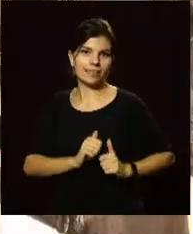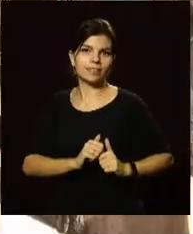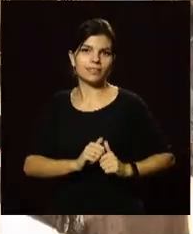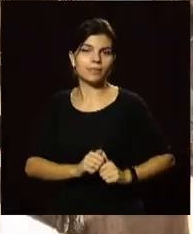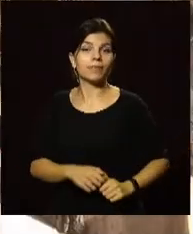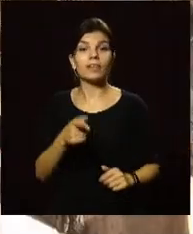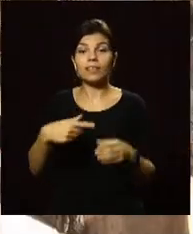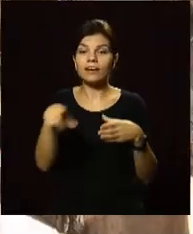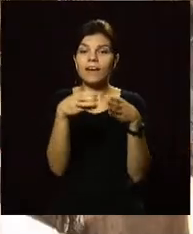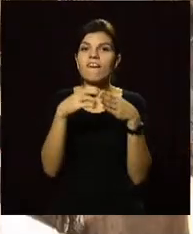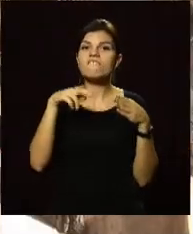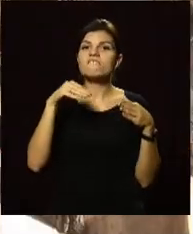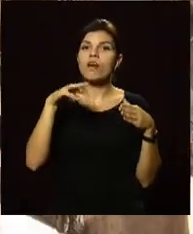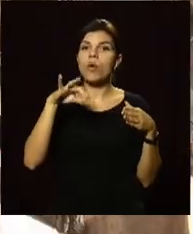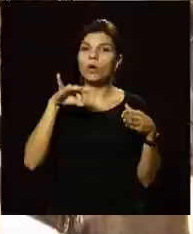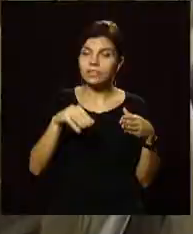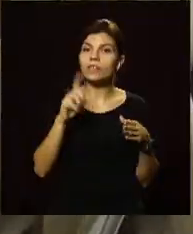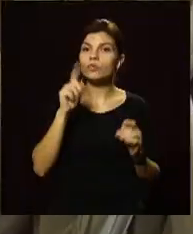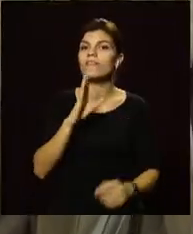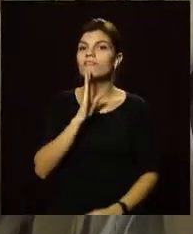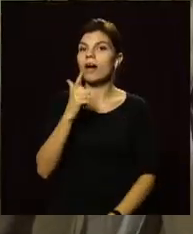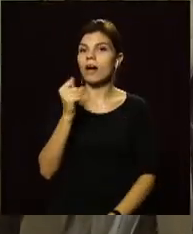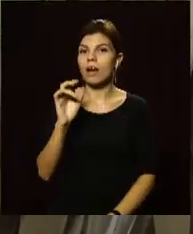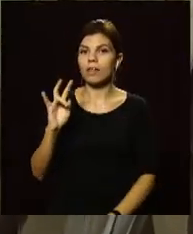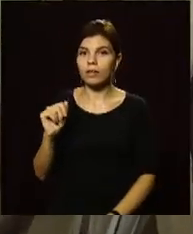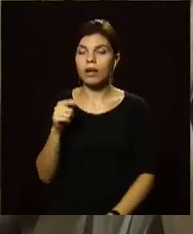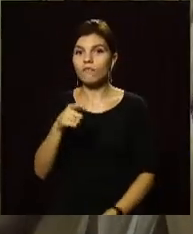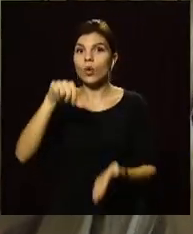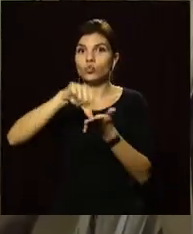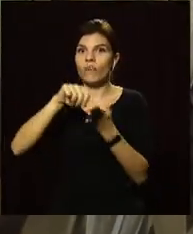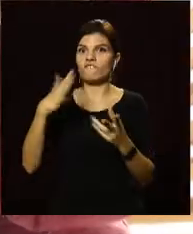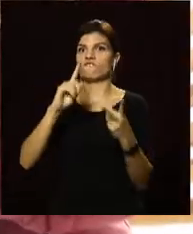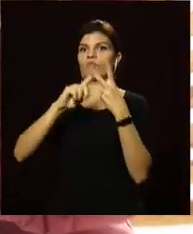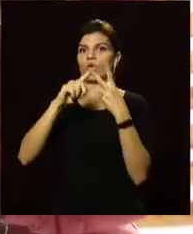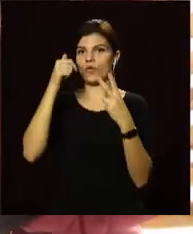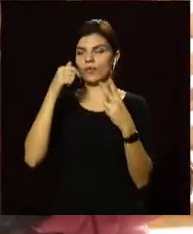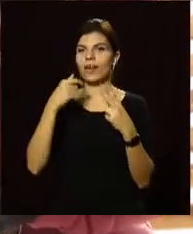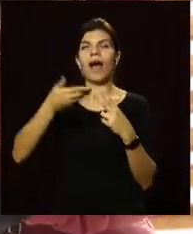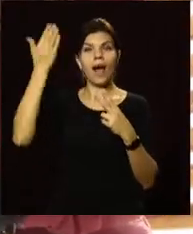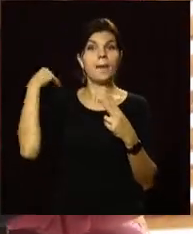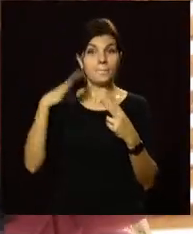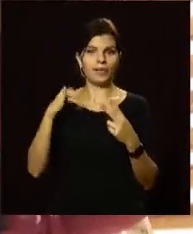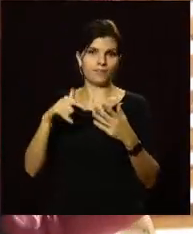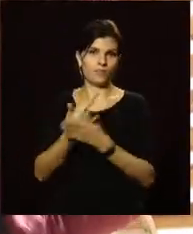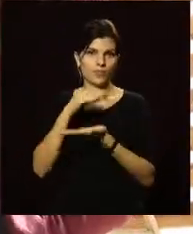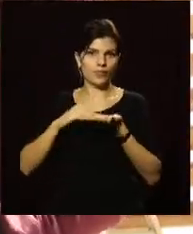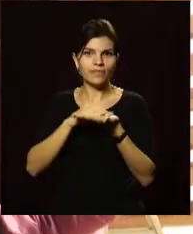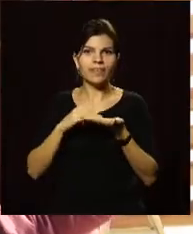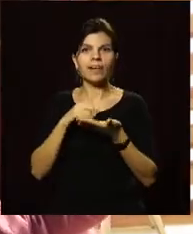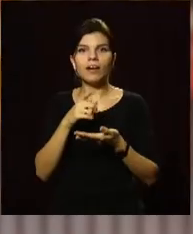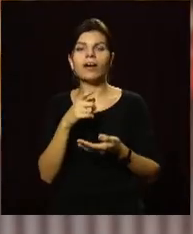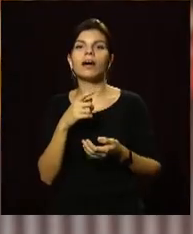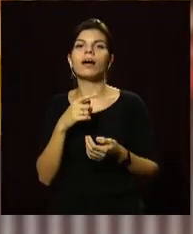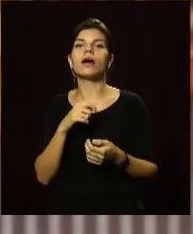Серед команди флористів і пані Ганна. Вона вже вдруге бере участь в Гогольфесті. Цьогоріч вирішила дивувати новим баченням